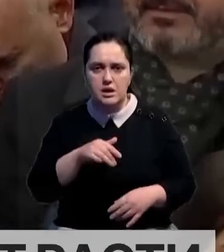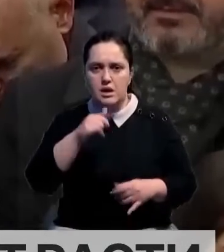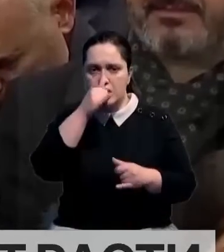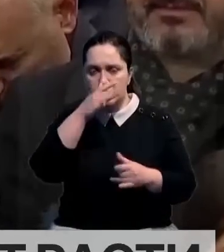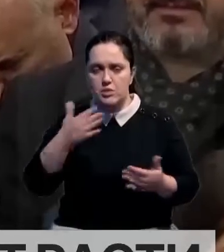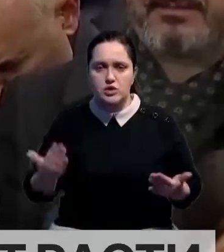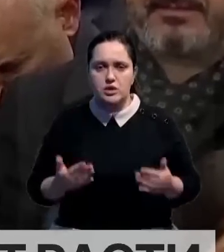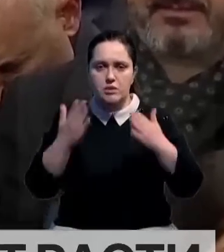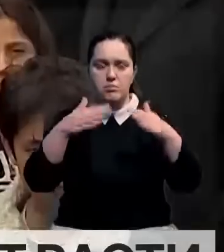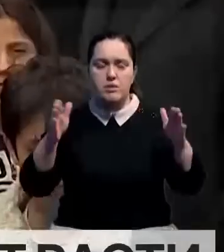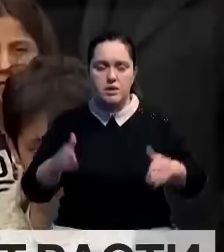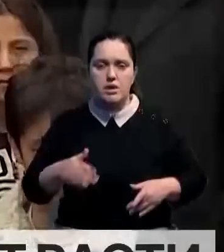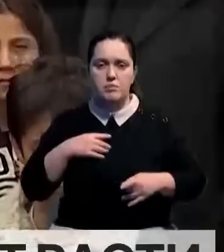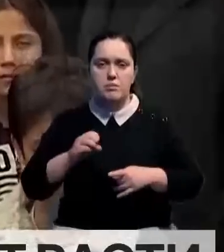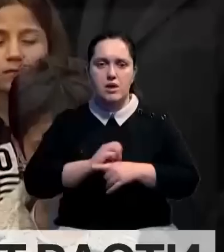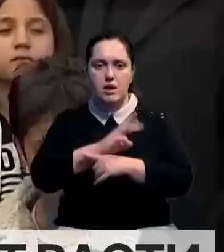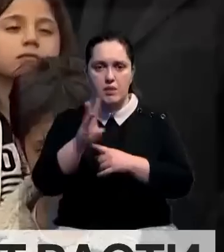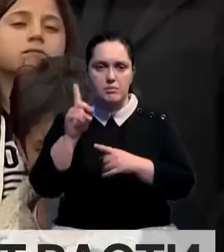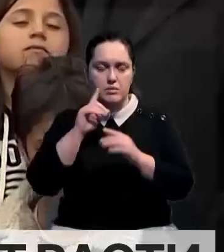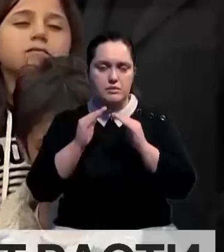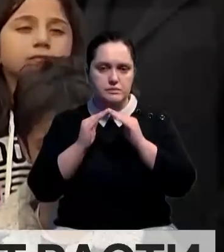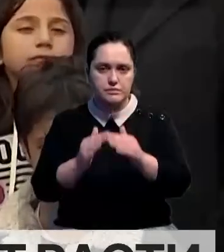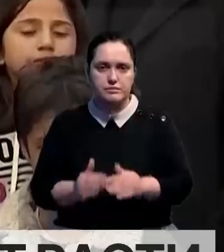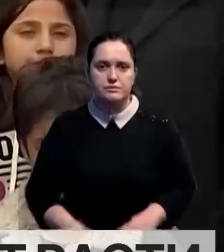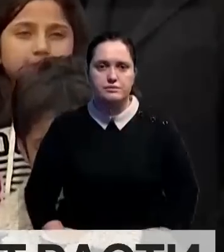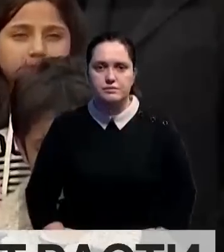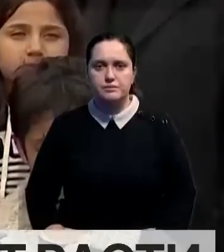жить в палатках, мы обеспечим временным жильем.